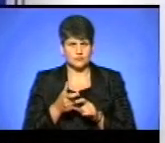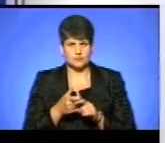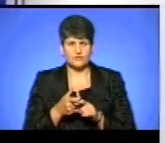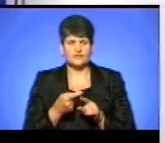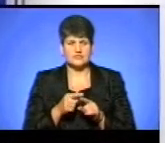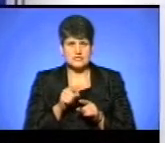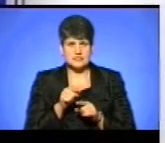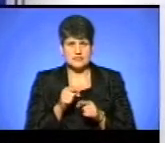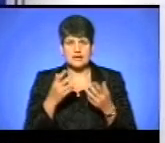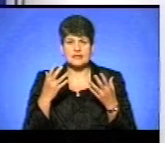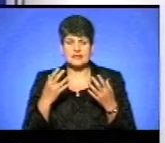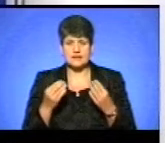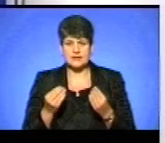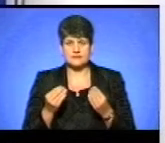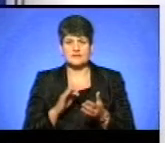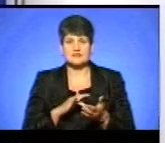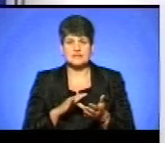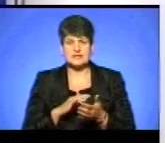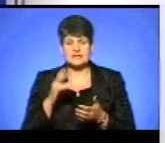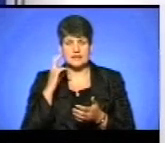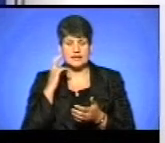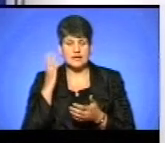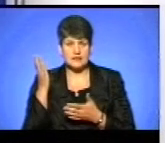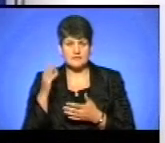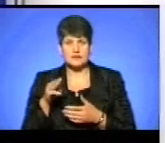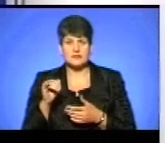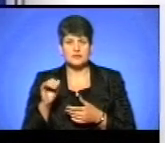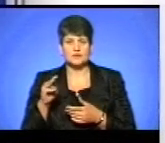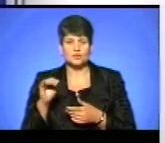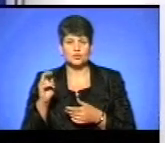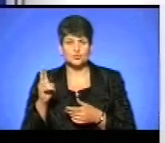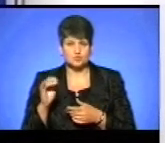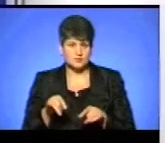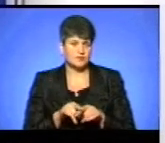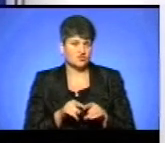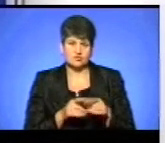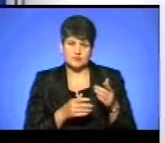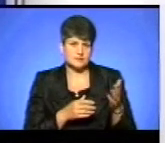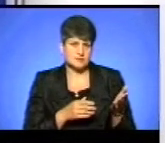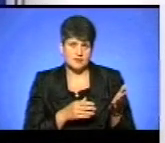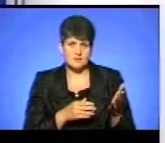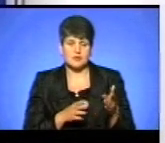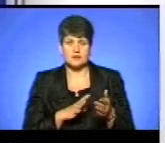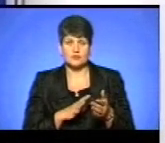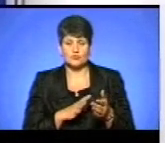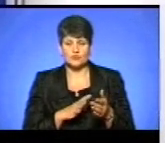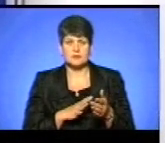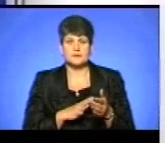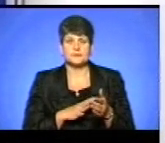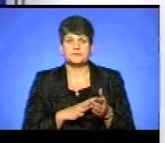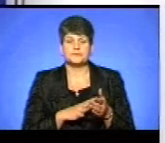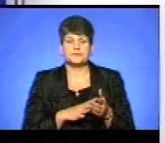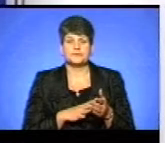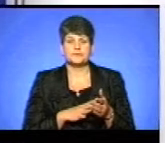Саме в цей день в центрі Києва тітушки, ті ж самі тітушки, які стали якраз трендом під час Революції